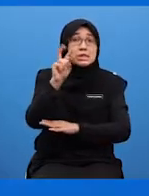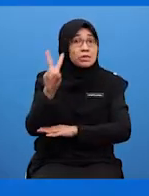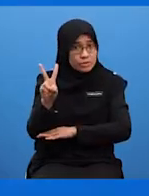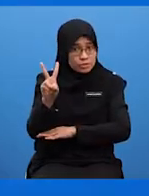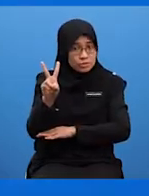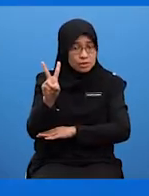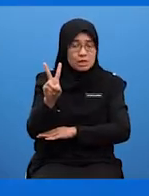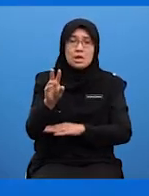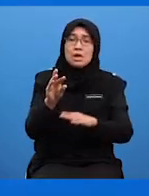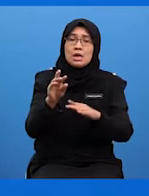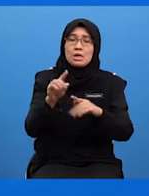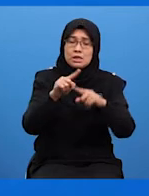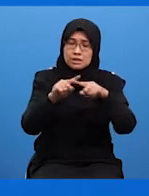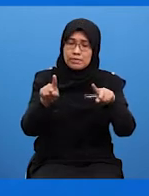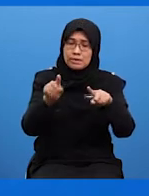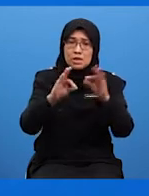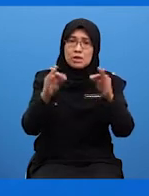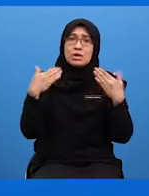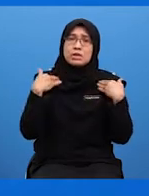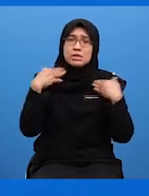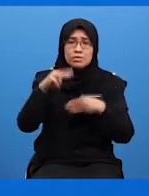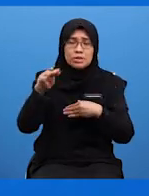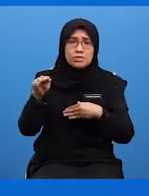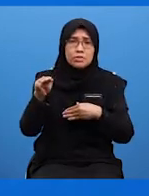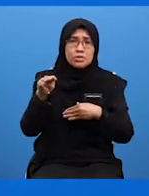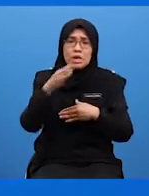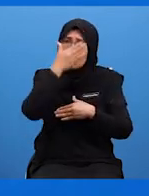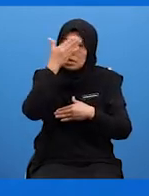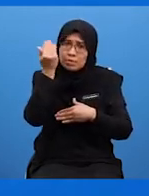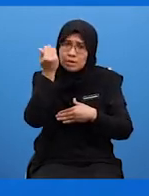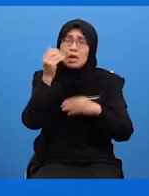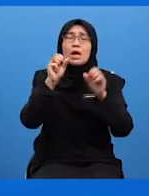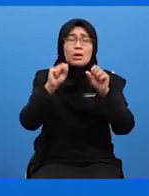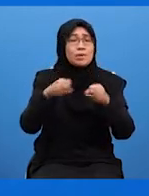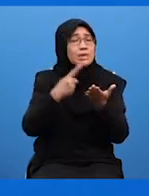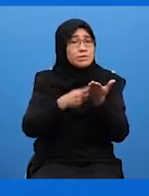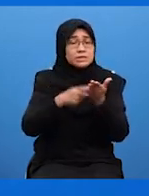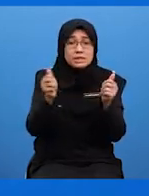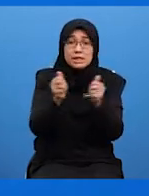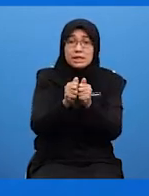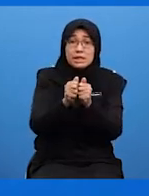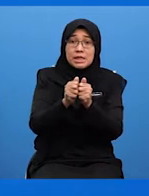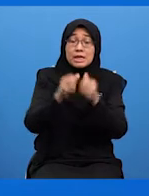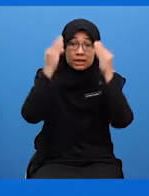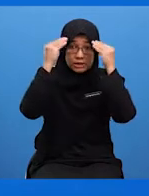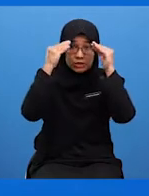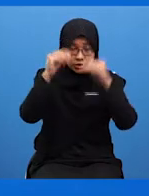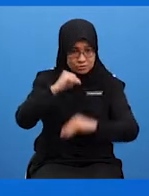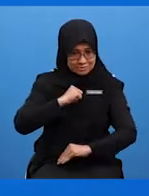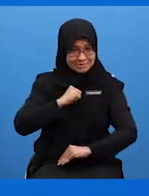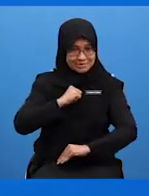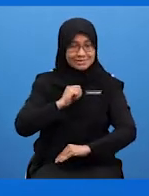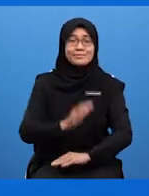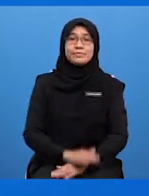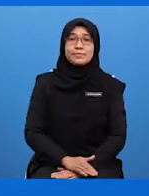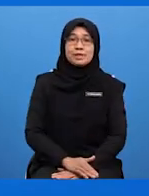ada pelajar-pelajar yang terlepas Mungkin boleh berbincang dengan guru-guru anda Untuk melihat kembali topik yang pertama telah kita bincangkan terlebih dahulu betul